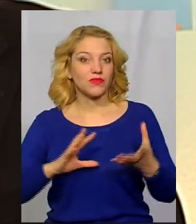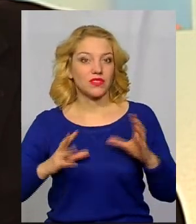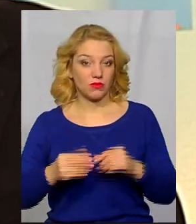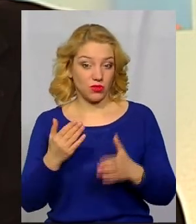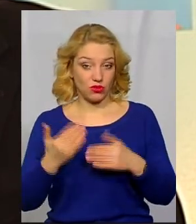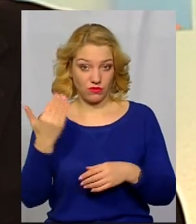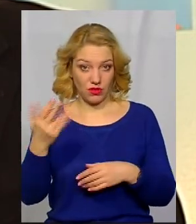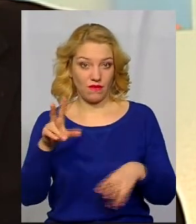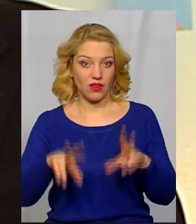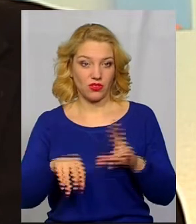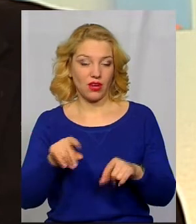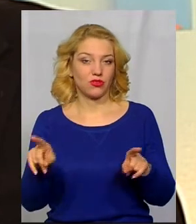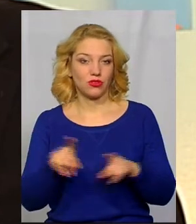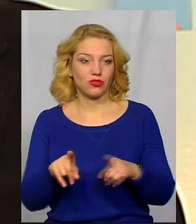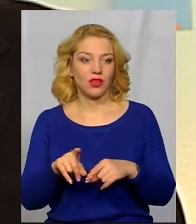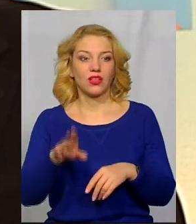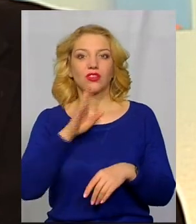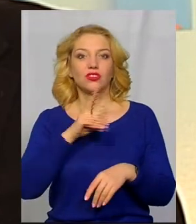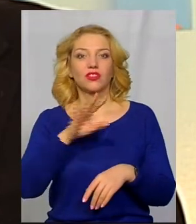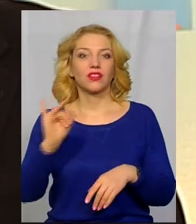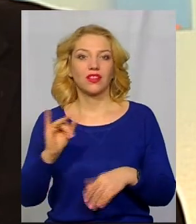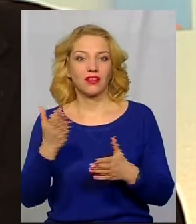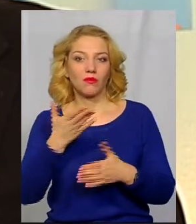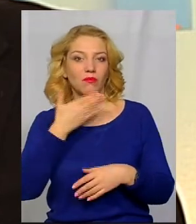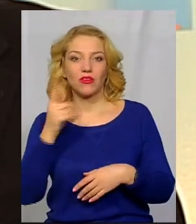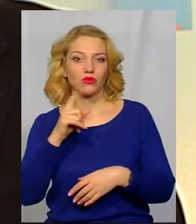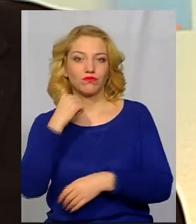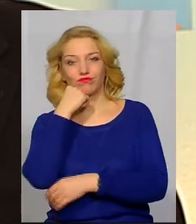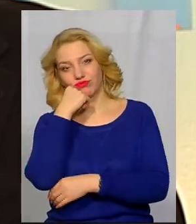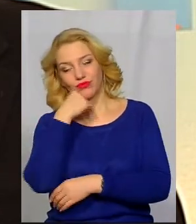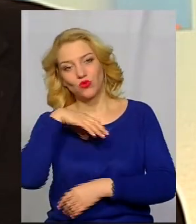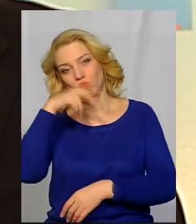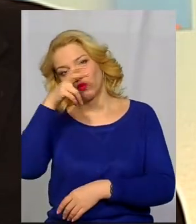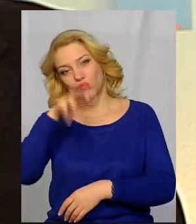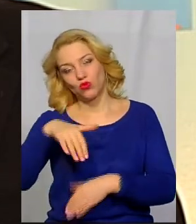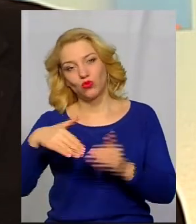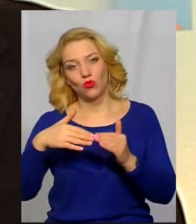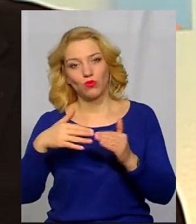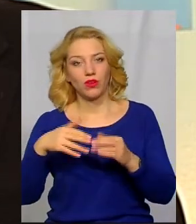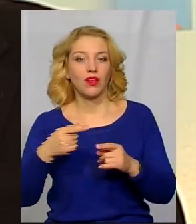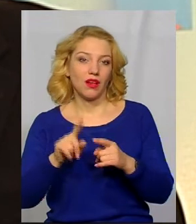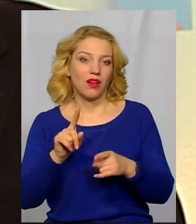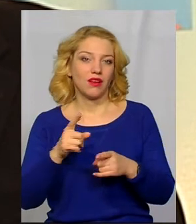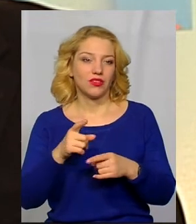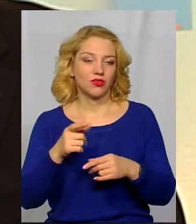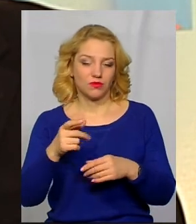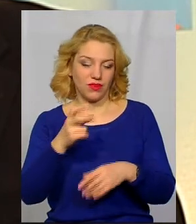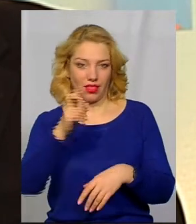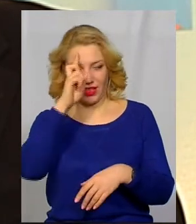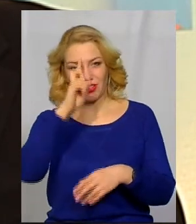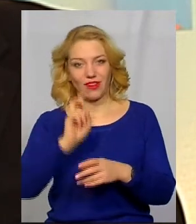якщо вони вважають, що це просто жінки, яким нема що робити вдома, вони просто сидять на державній службі, щоб їм